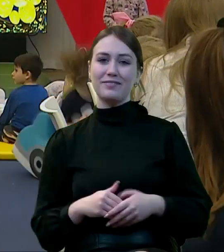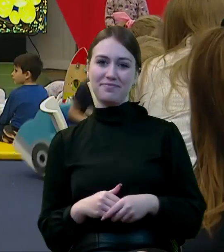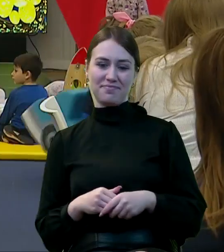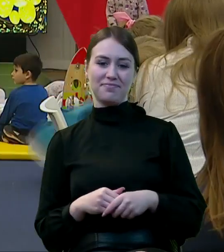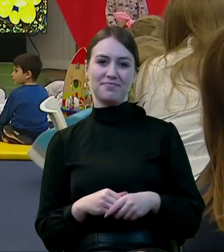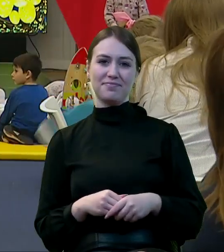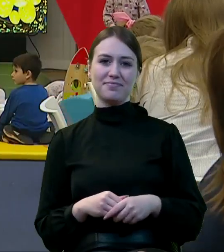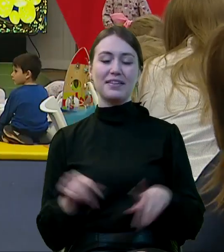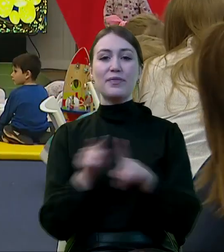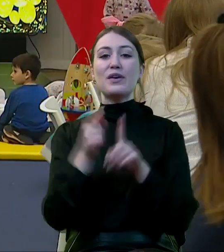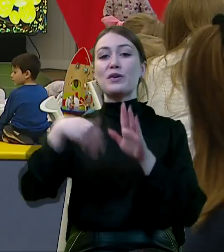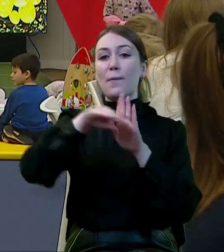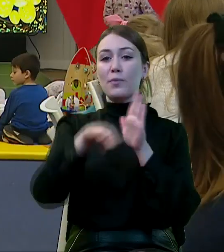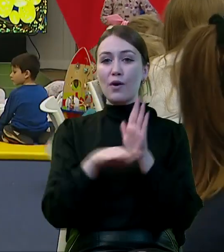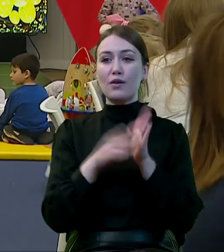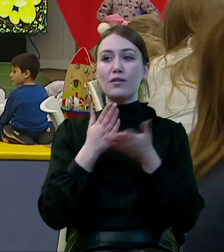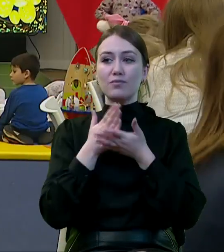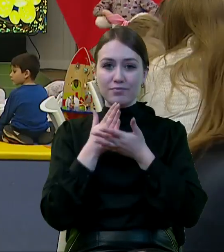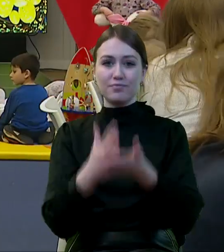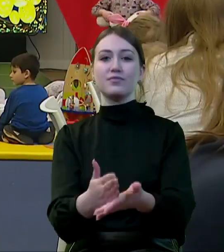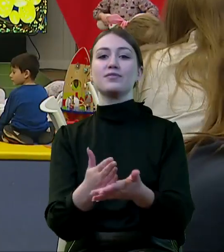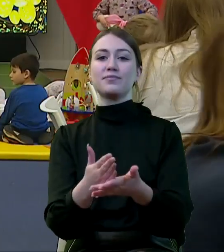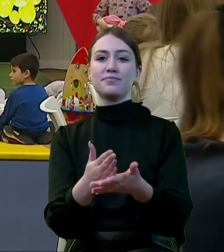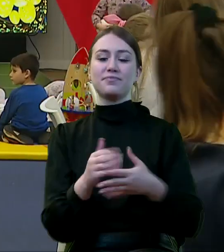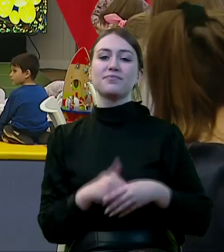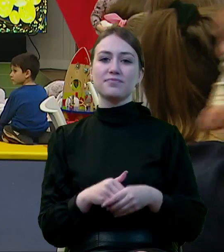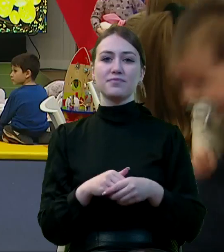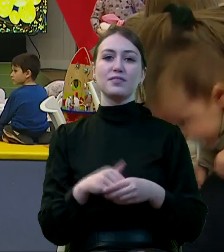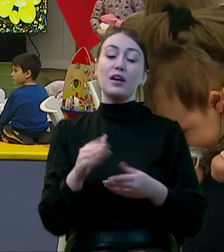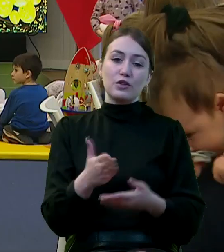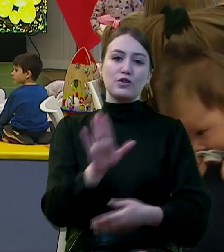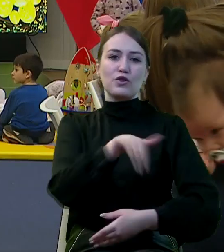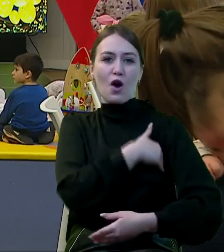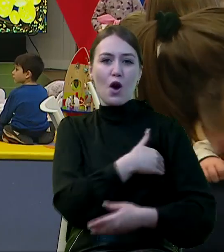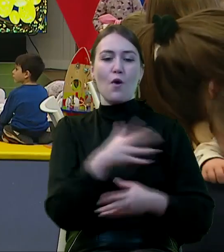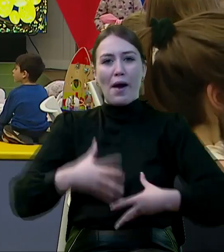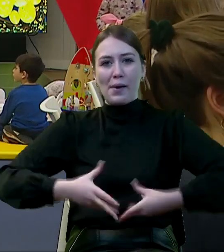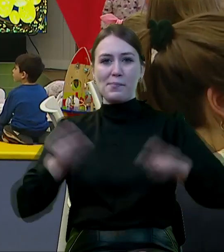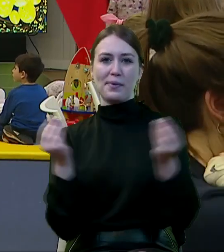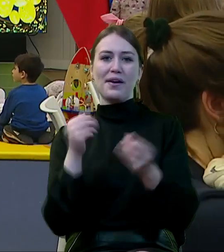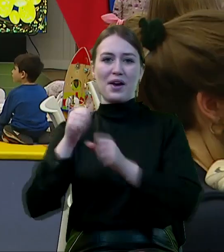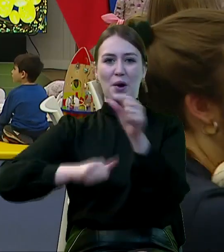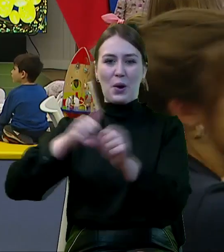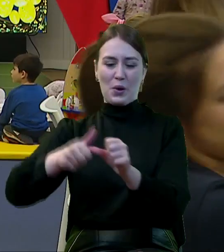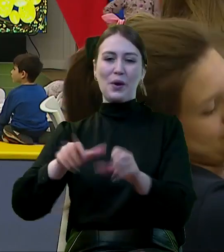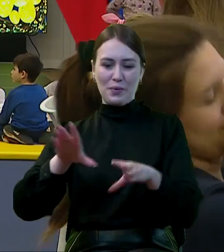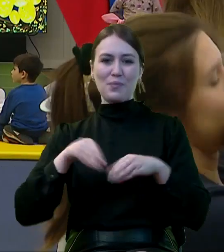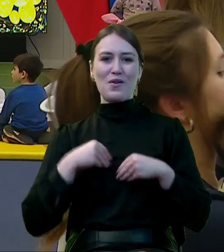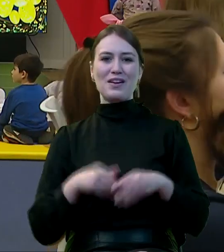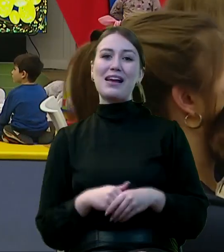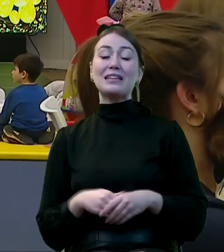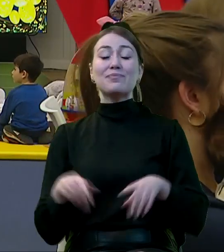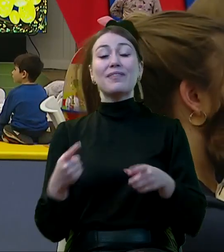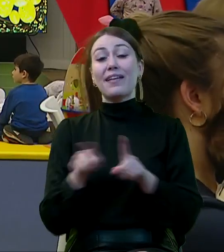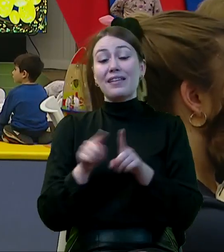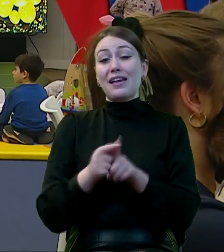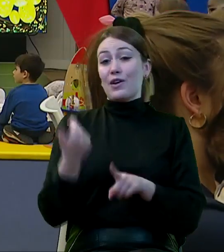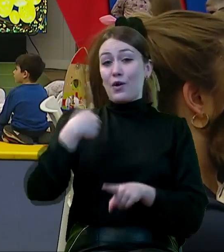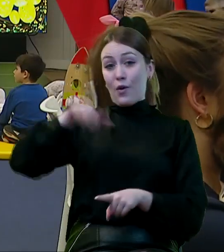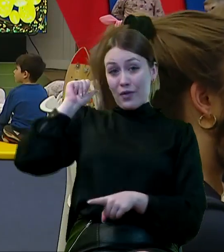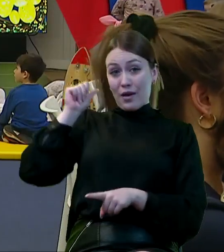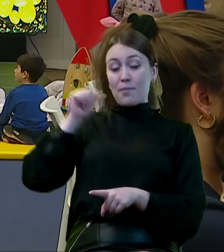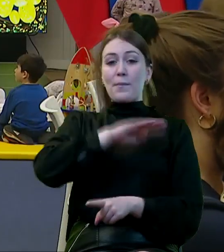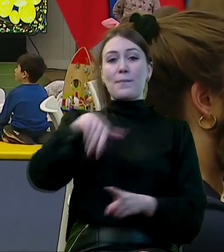czy też program wspomagający wyprawka szkolna na rozpoczęcie roku. Ale w ubiegłym roku